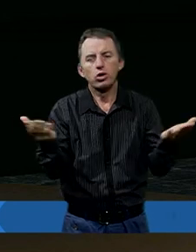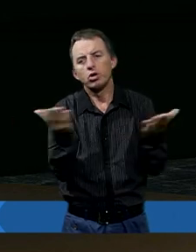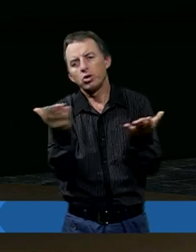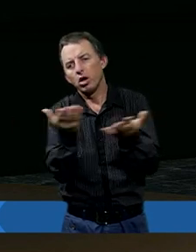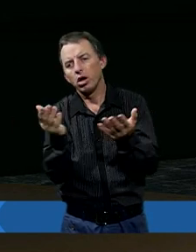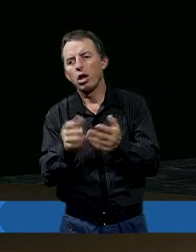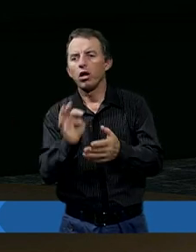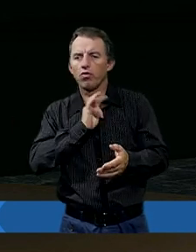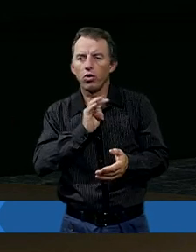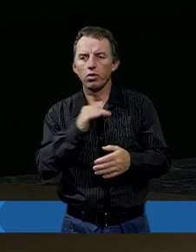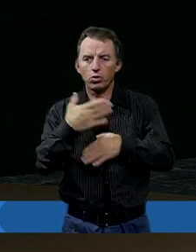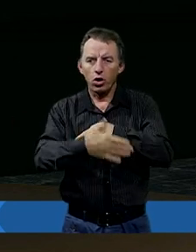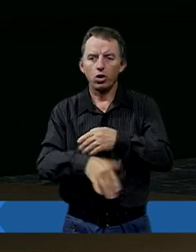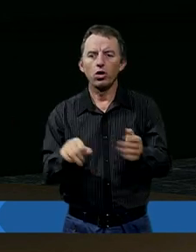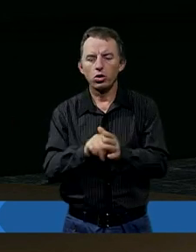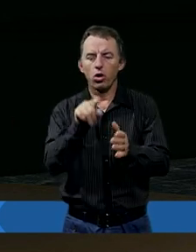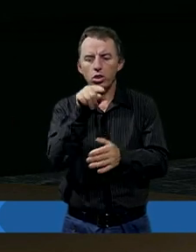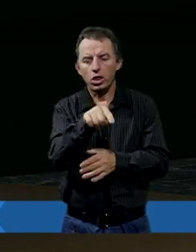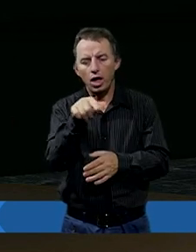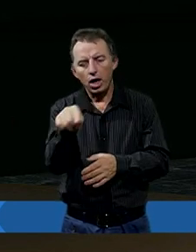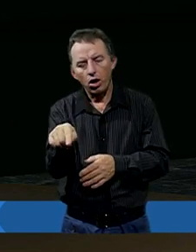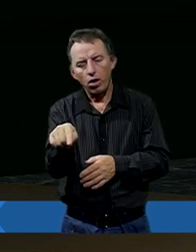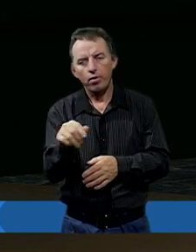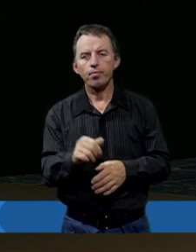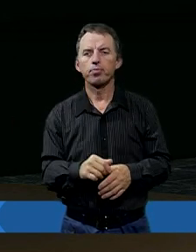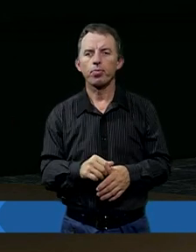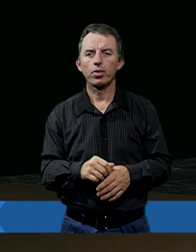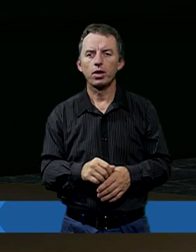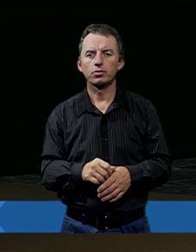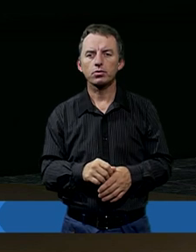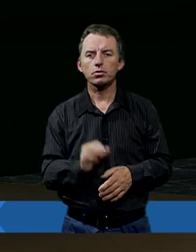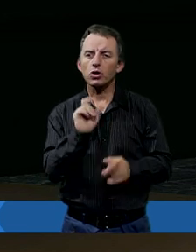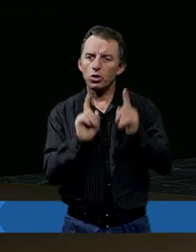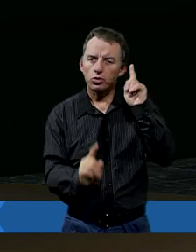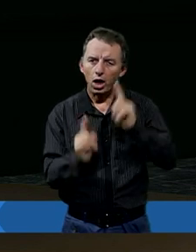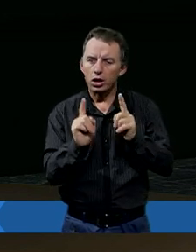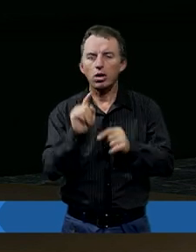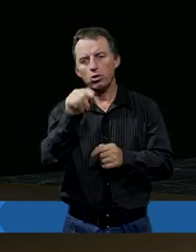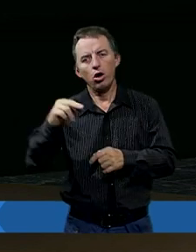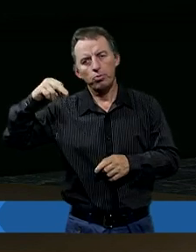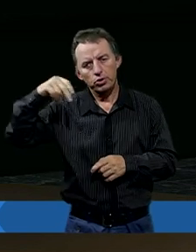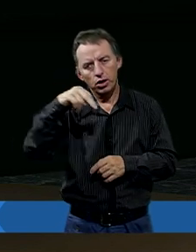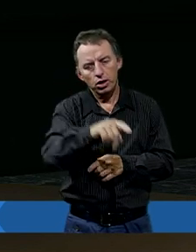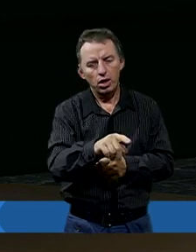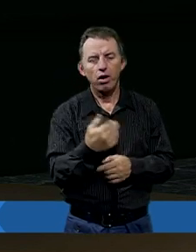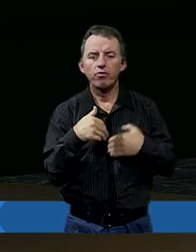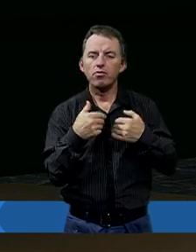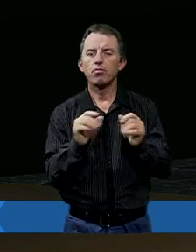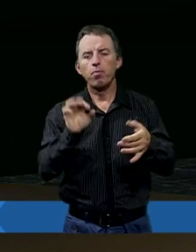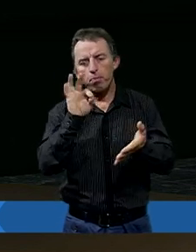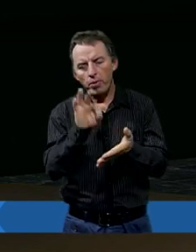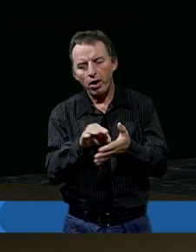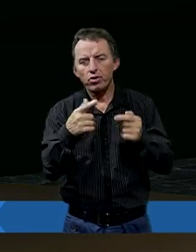w końcu do tego i z czasem to przyjdzie, tak? Ale w danym momencie